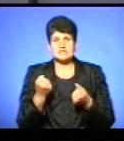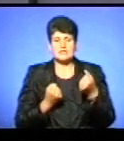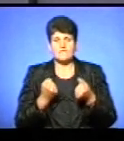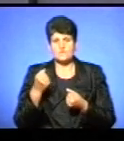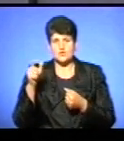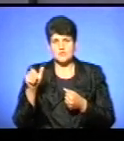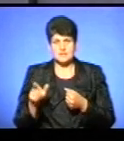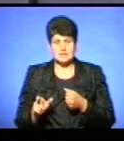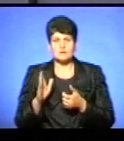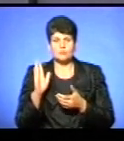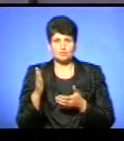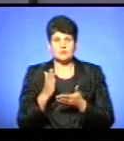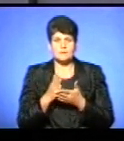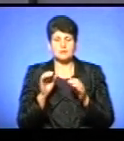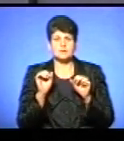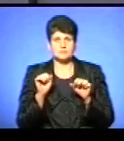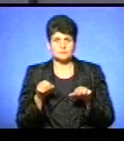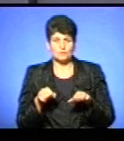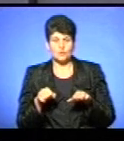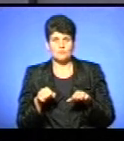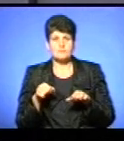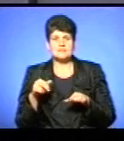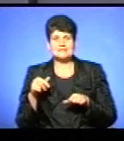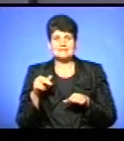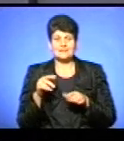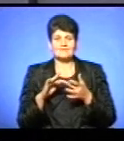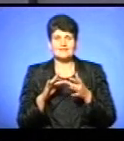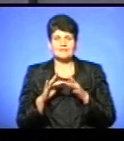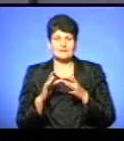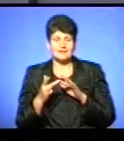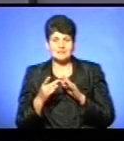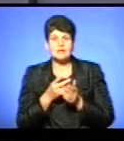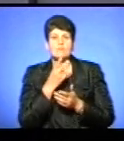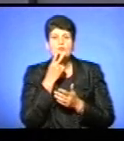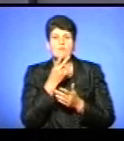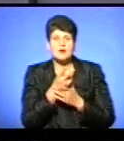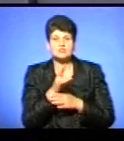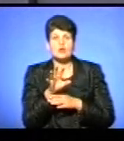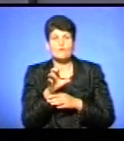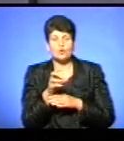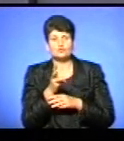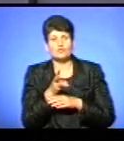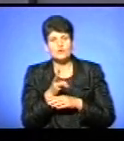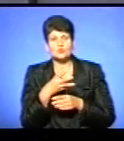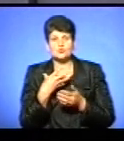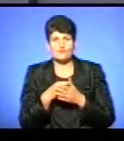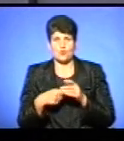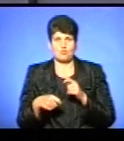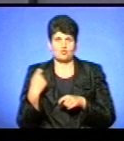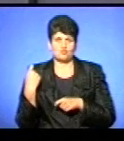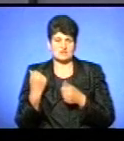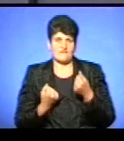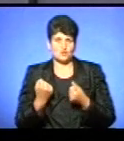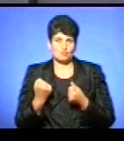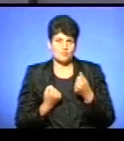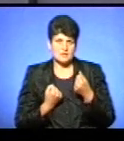він буде мати змогу зайти в інтернет-ресурс і побачити фото чи відео свого порушення автомобіля.